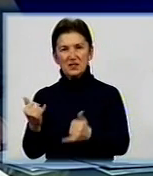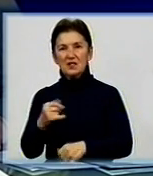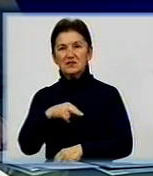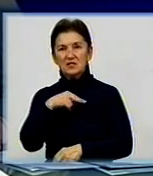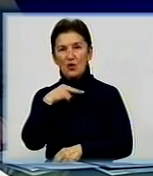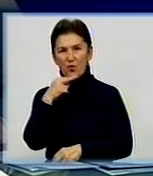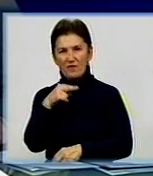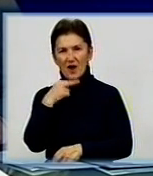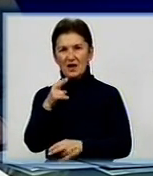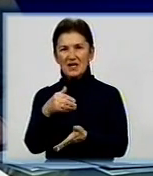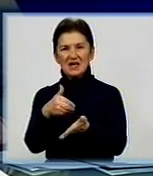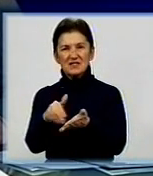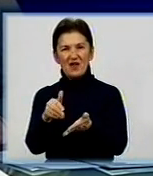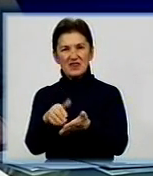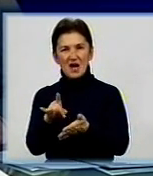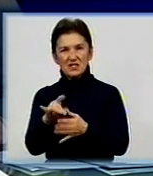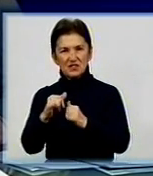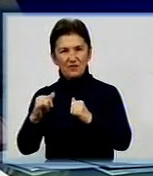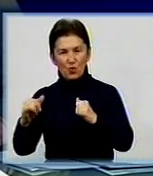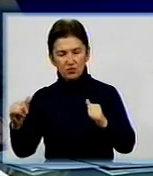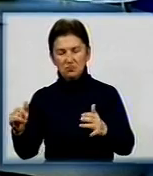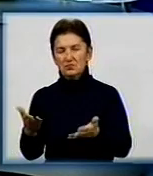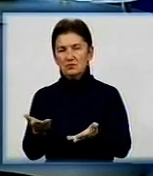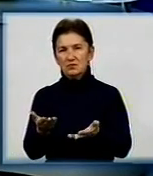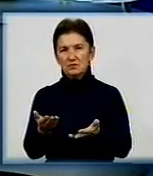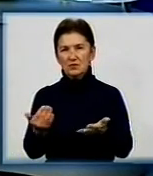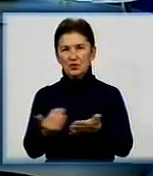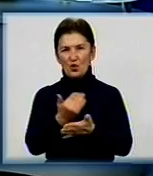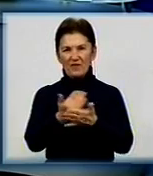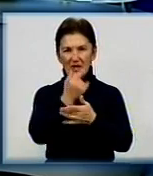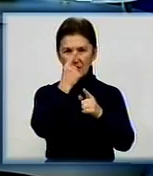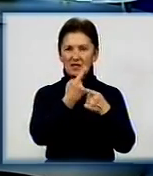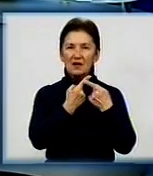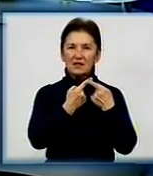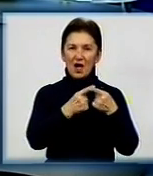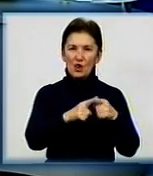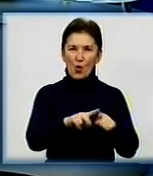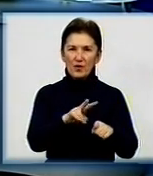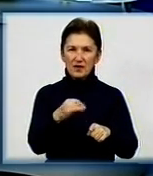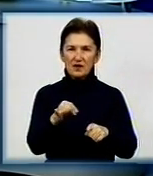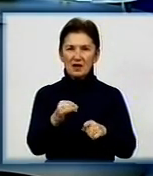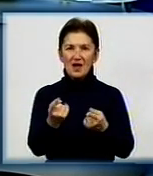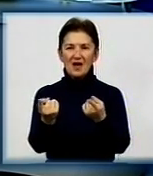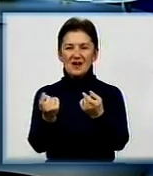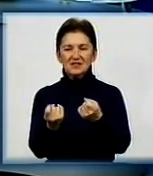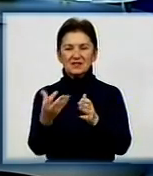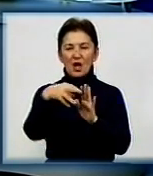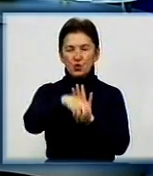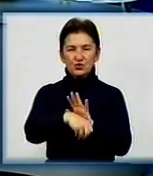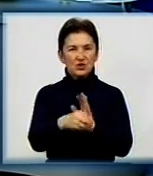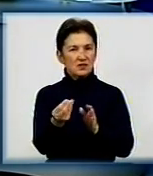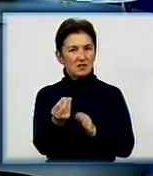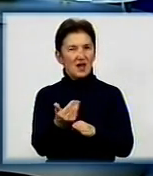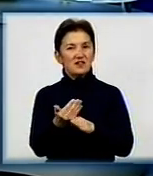свинарства, приділяється увага впровадженню нових технологій, залучення інвестицій. Тобто,